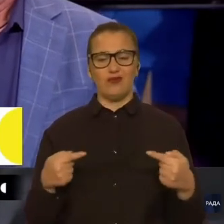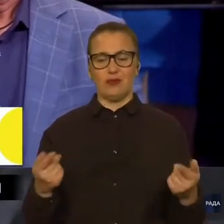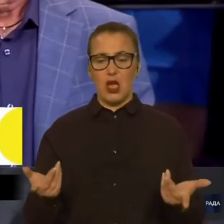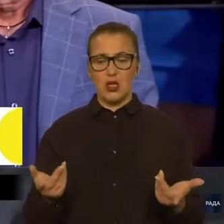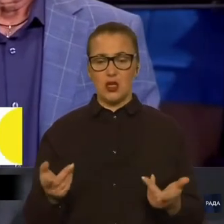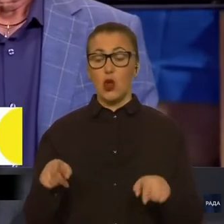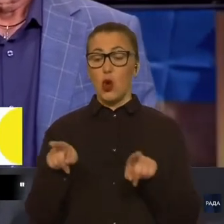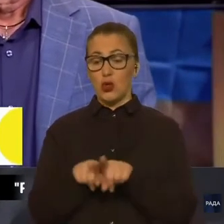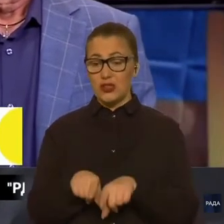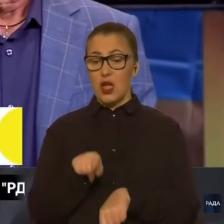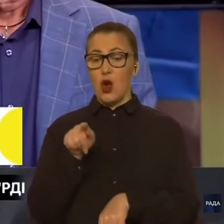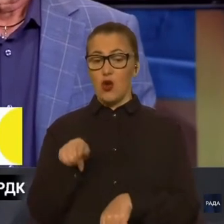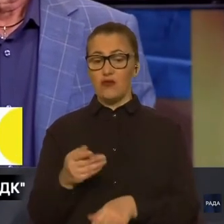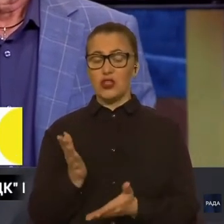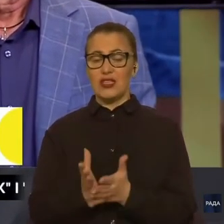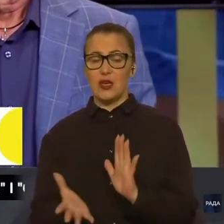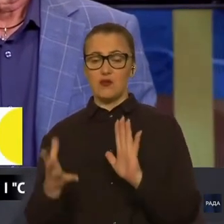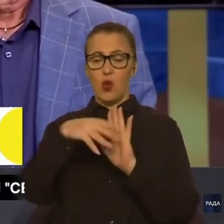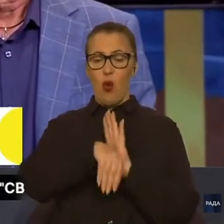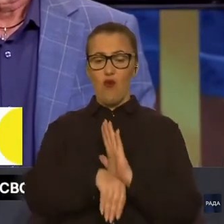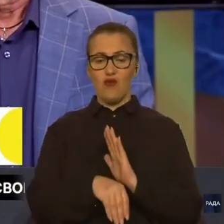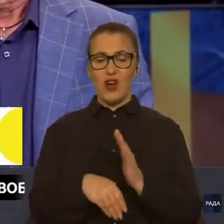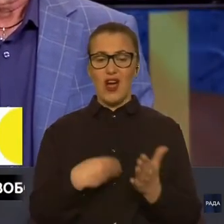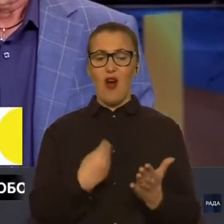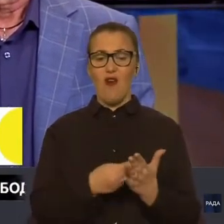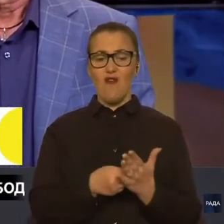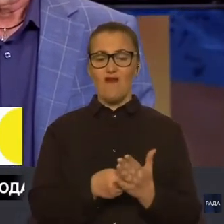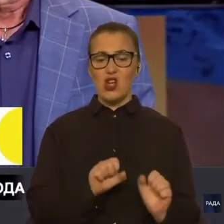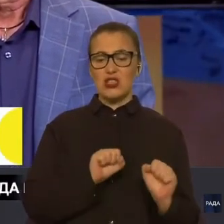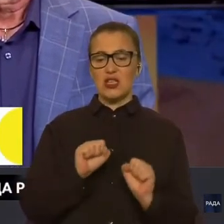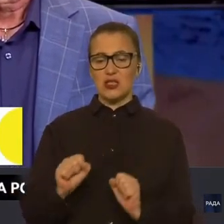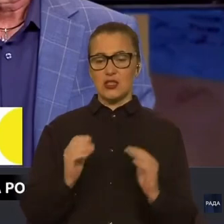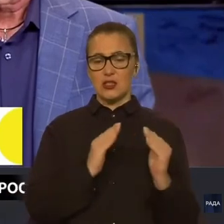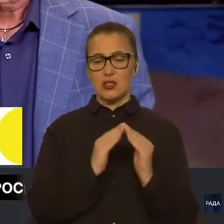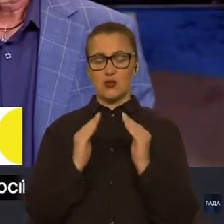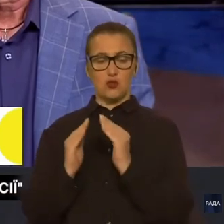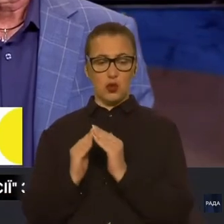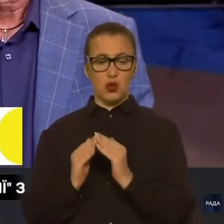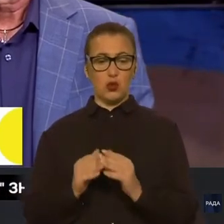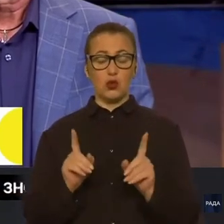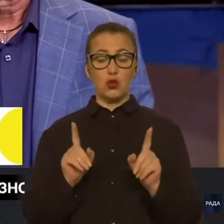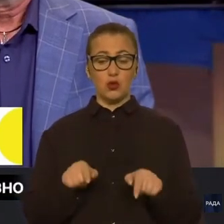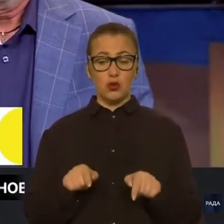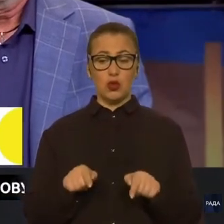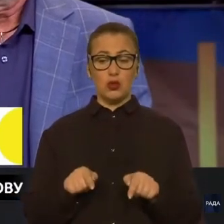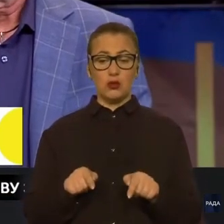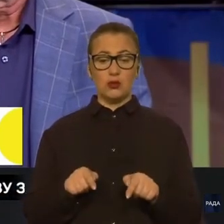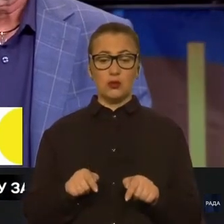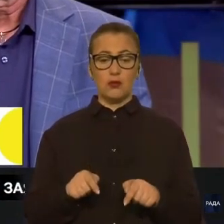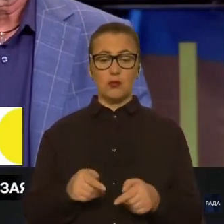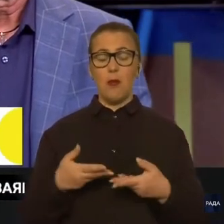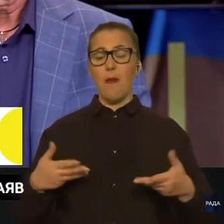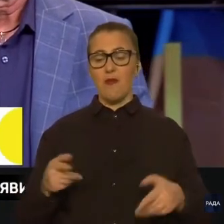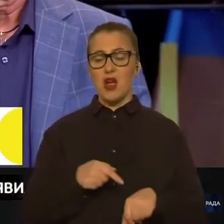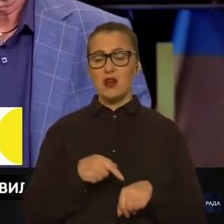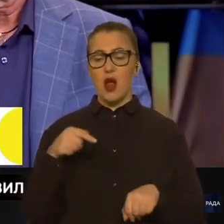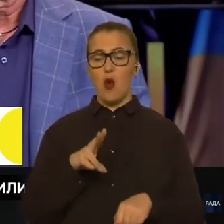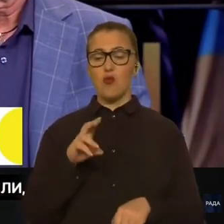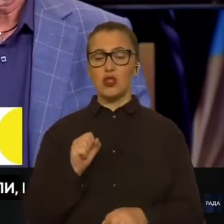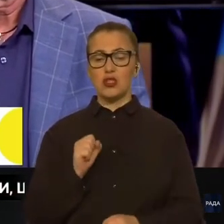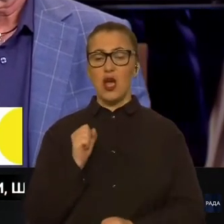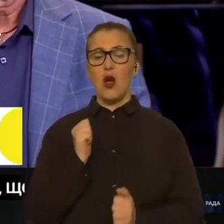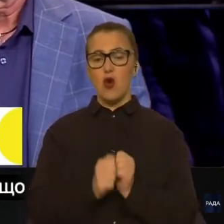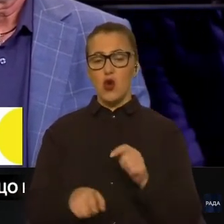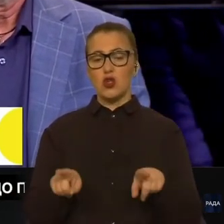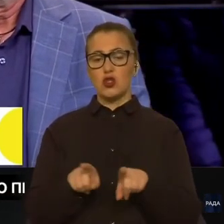інакше вони занесені в фонд захисних споруд. І тому вже треба, ми реагуємо на кожну таку заяву,